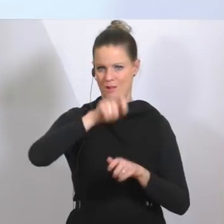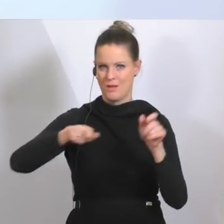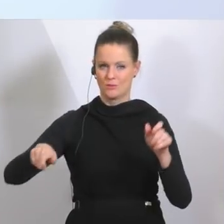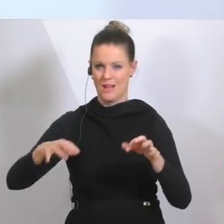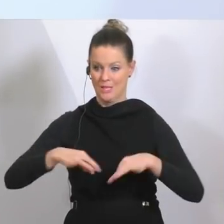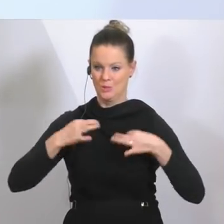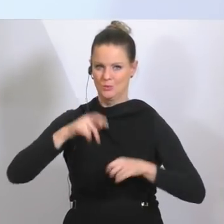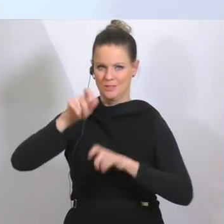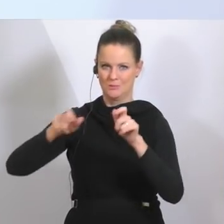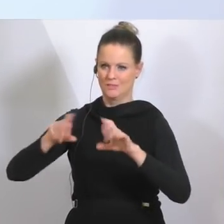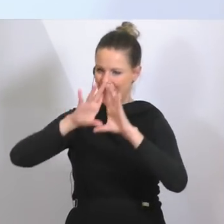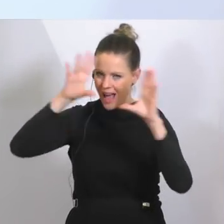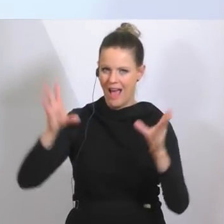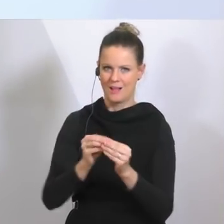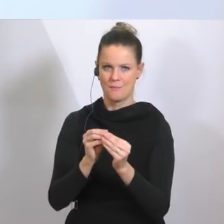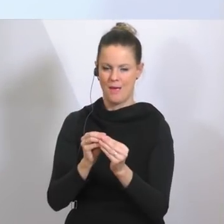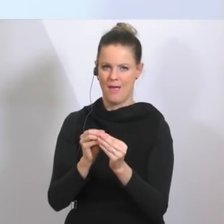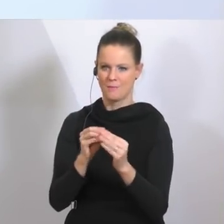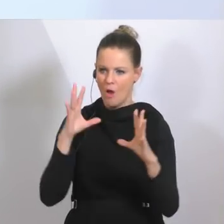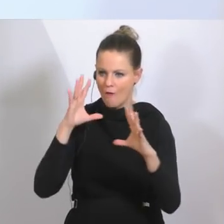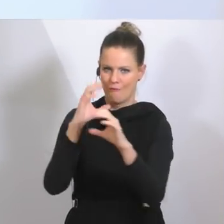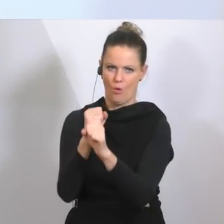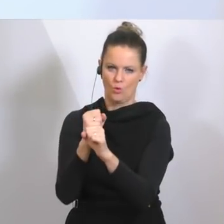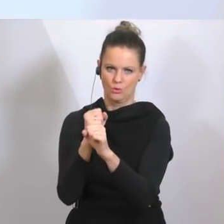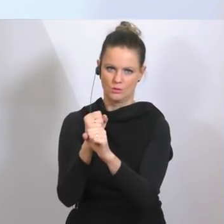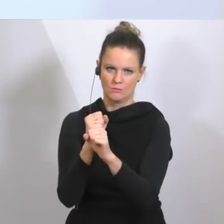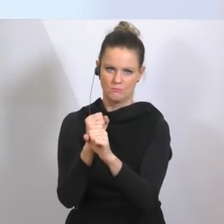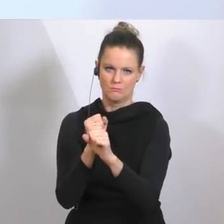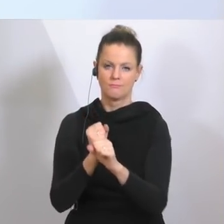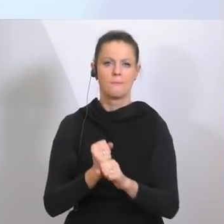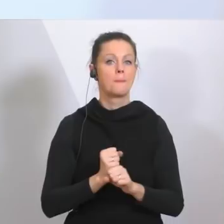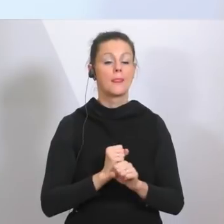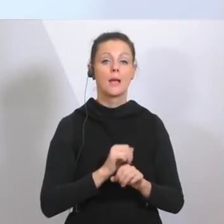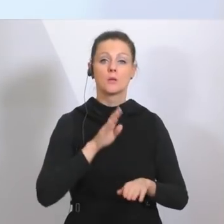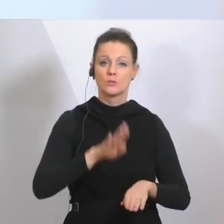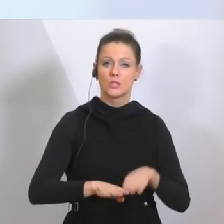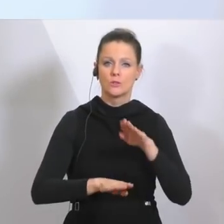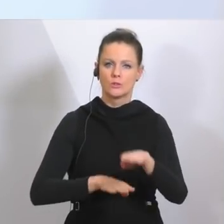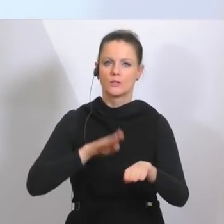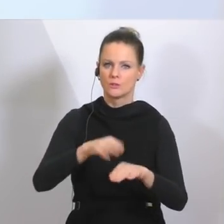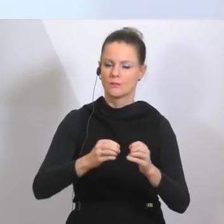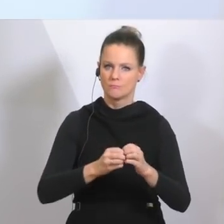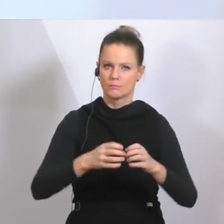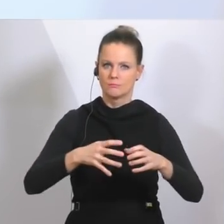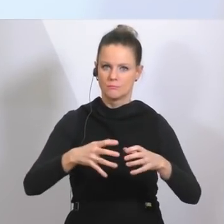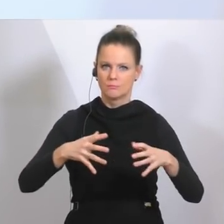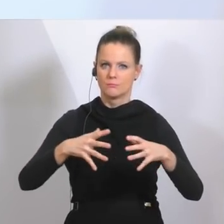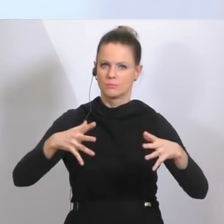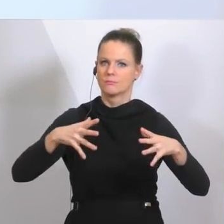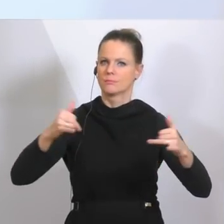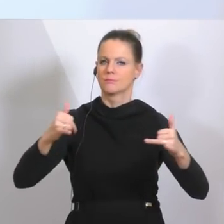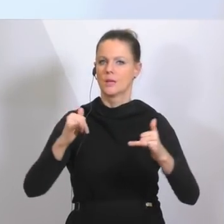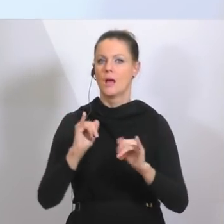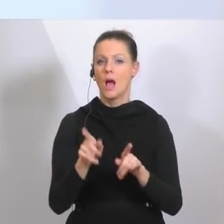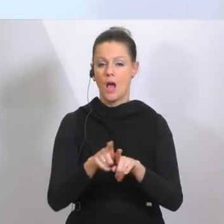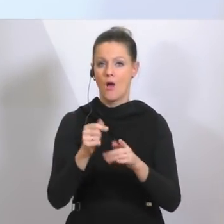Gesundheitspersonal insgesamt im Mittelpunkt des Fokus, aber es wird schrittweise Erweiterungen geben. Gut, dass da auch seitens